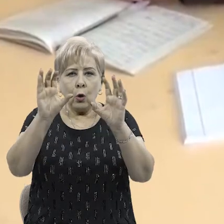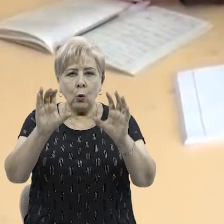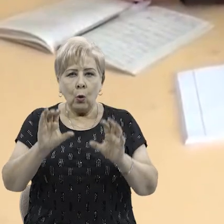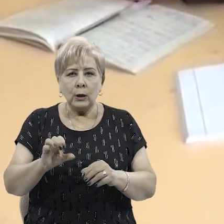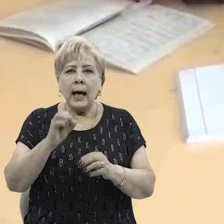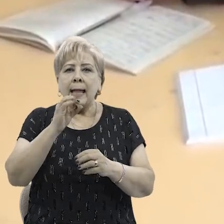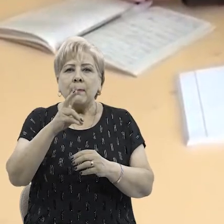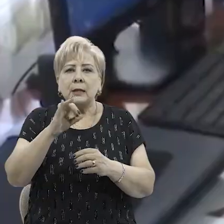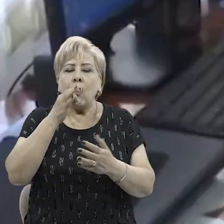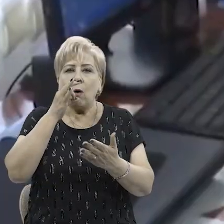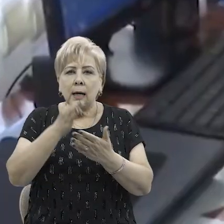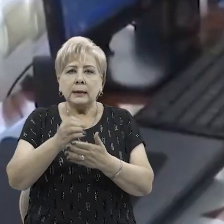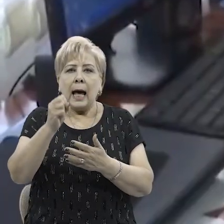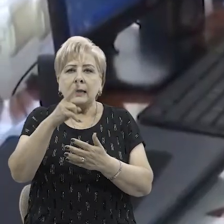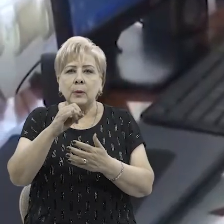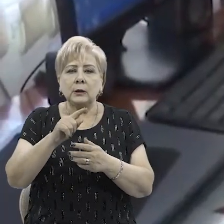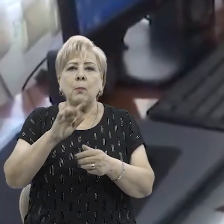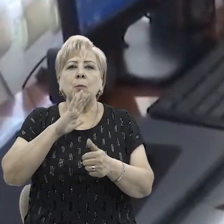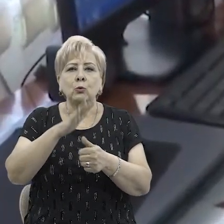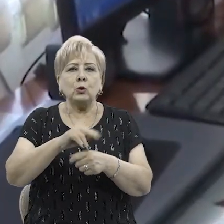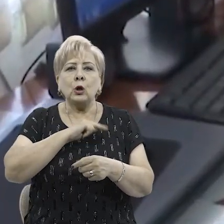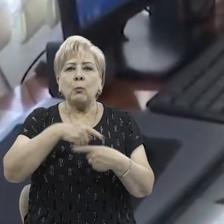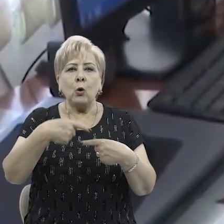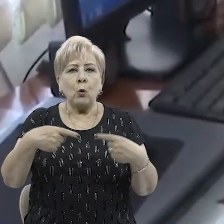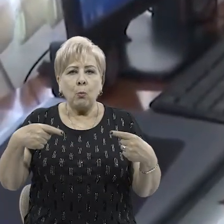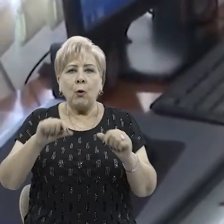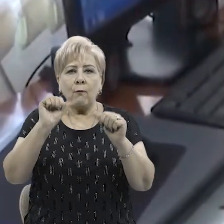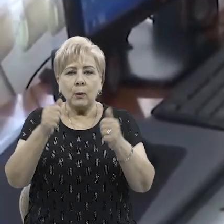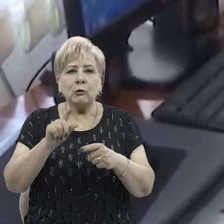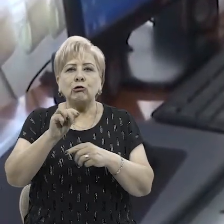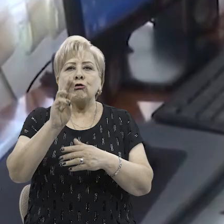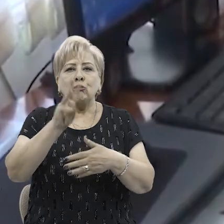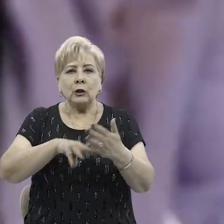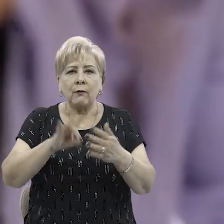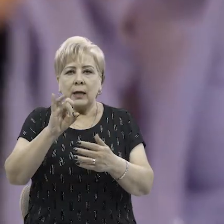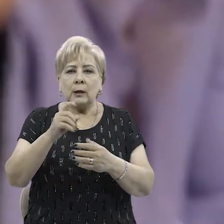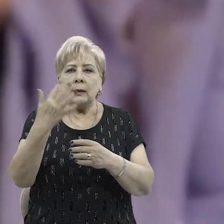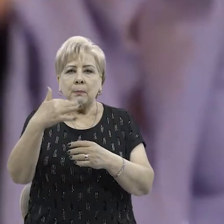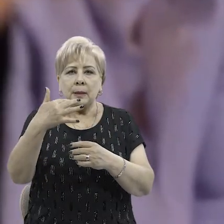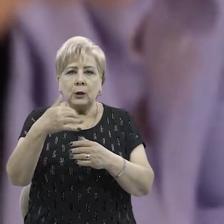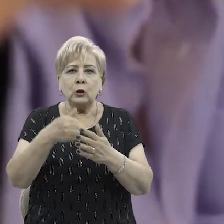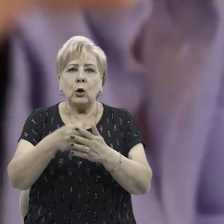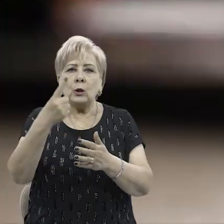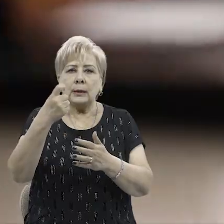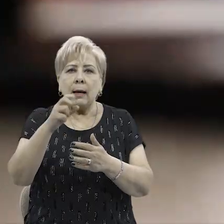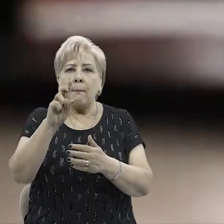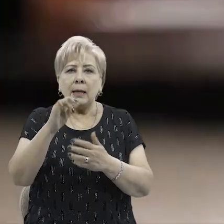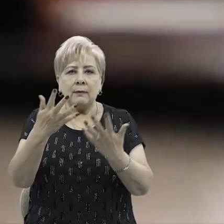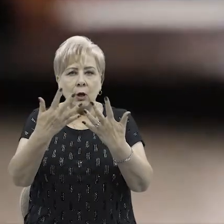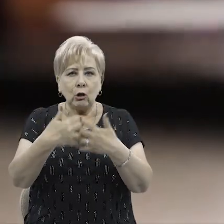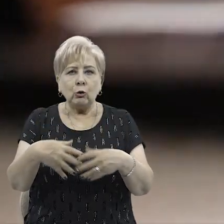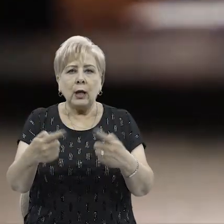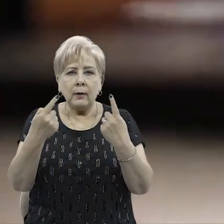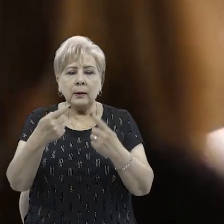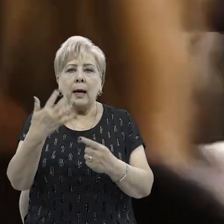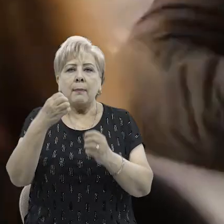административной ответственности, административное принуждение к труду в любой форме влечет наложение штрафа в размере от 50 до 100 базовой расчетной